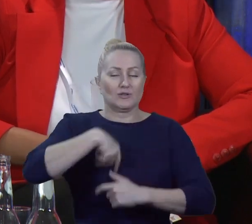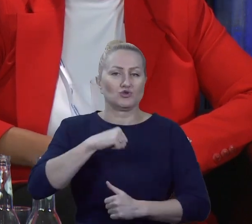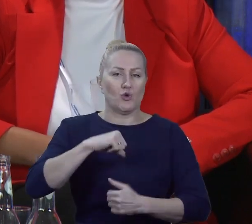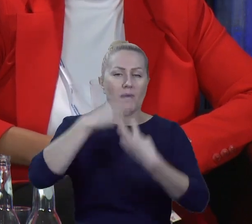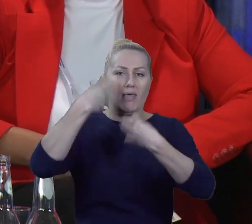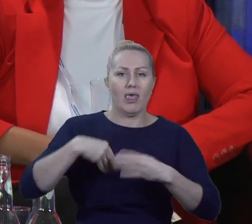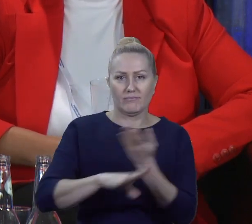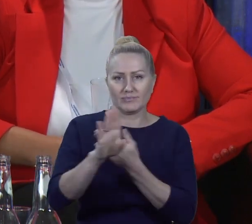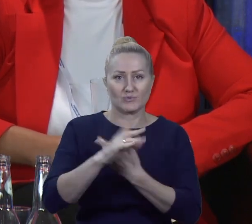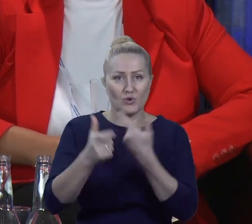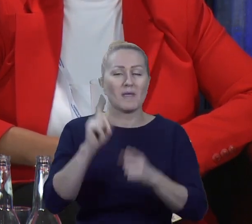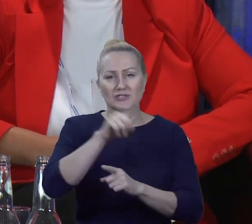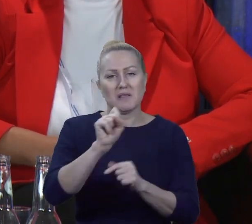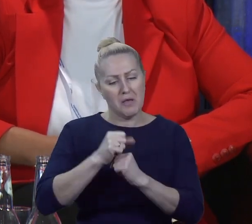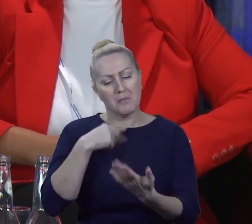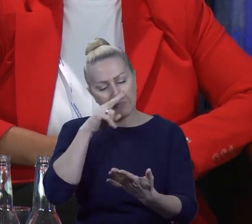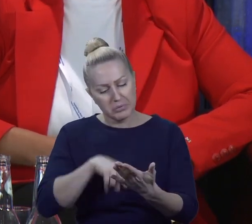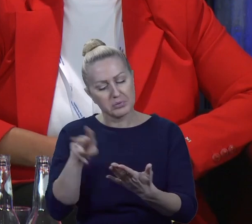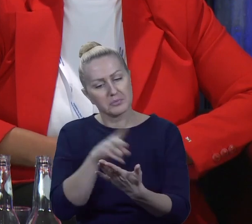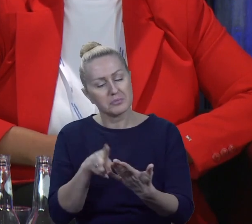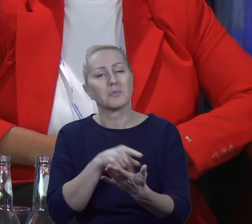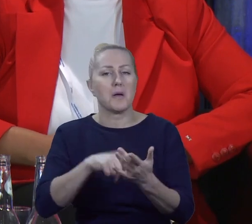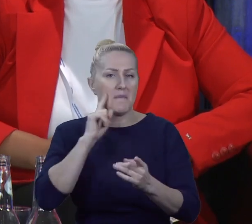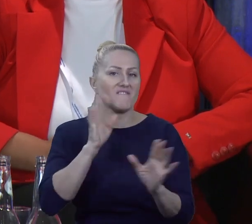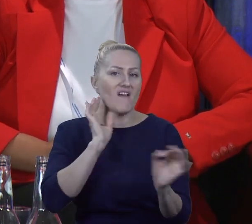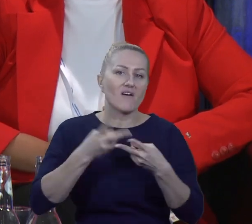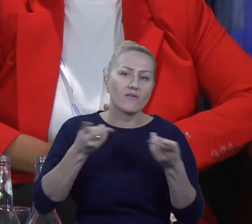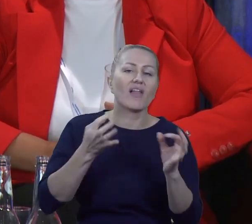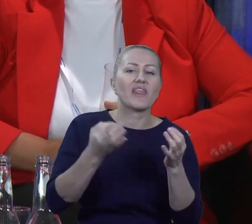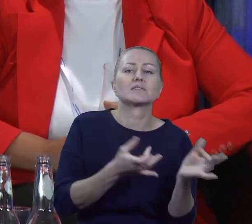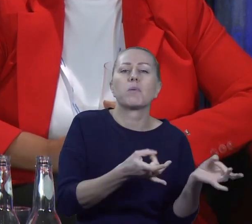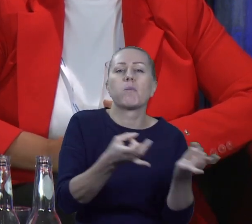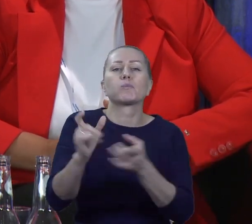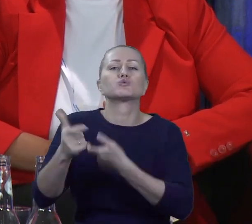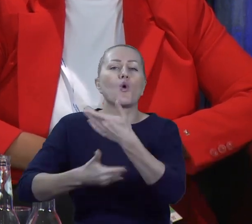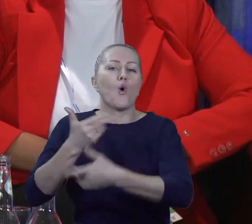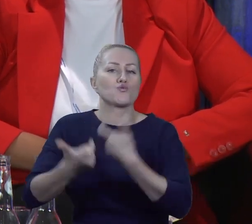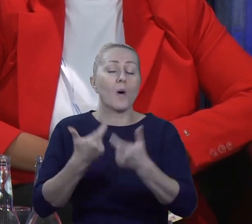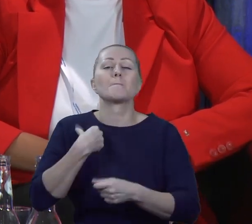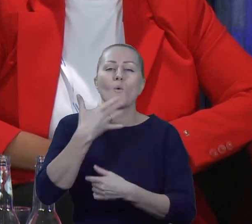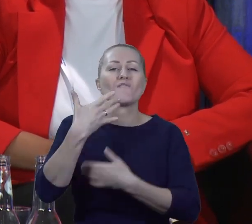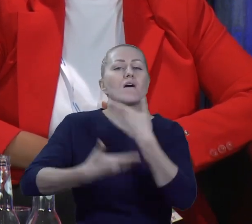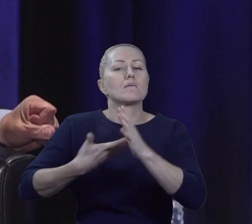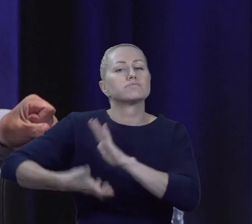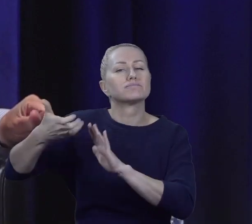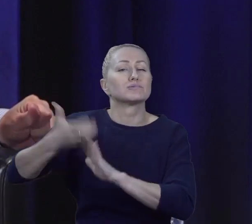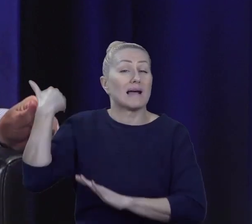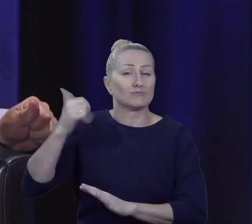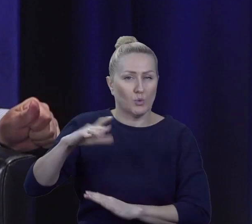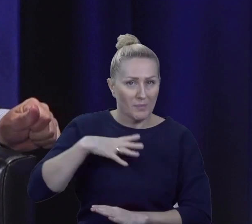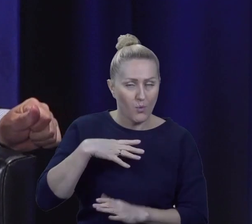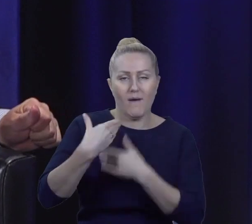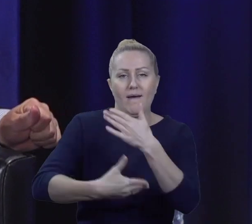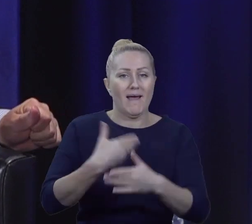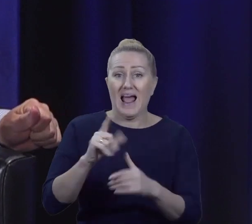przeglądam i tak się też dzieje. Jest po prostu informatorem od bieżących działalności i na pewno mówiliśmy, co było, ale nie wyobrażam sobie, nie wyobrażam sobie, żeby